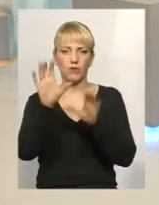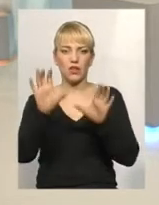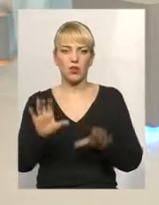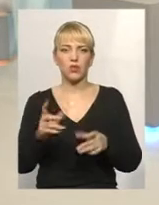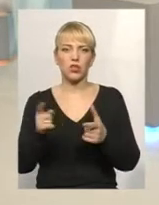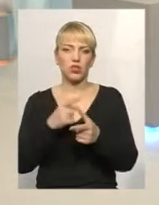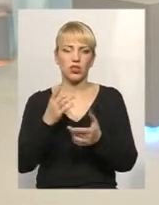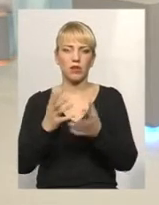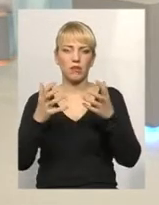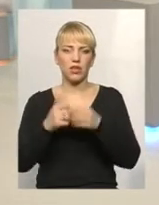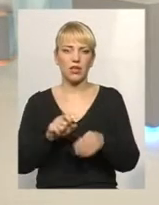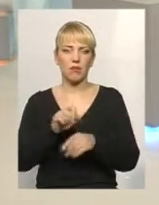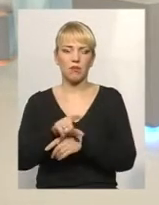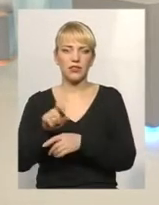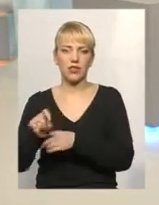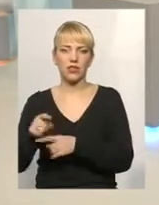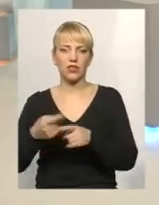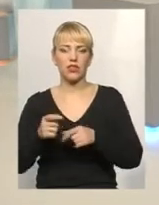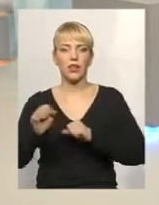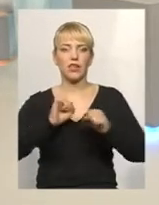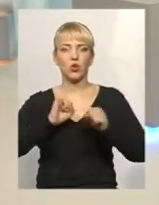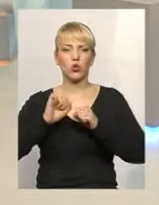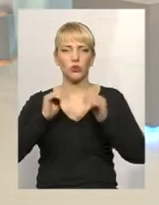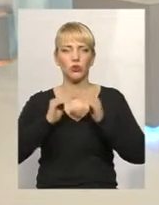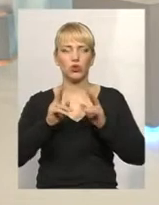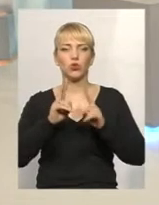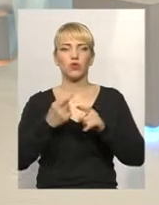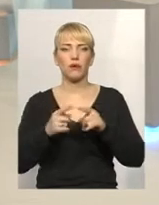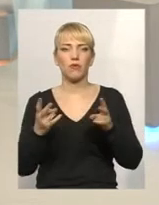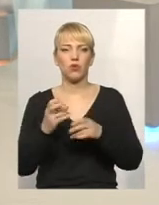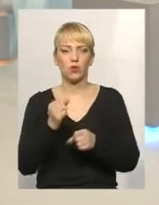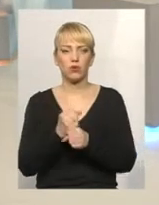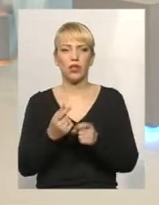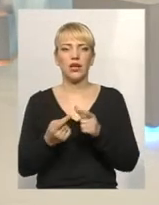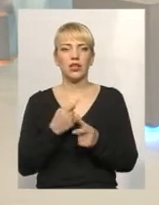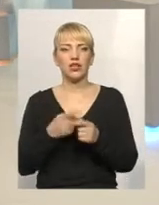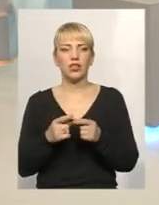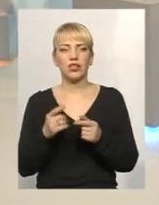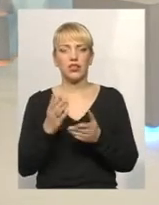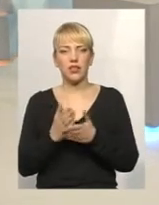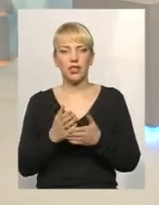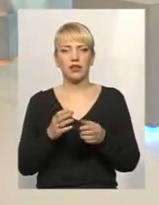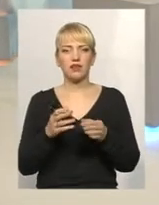призначення тих керуючих будинків, хто це має робити, і чи є вже методологія, як цей процес має відбуватись на